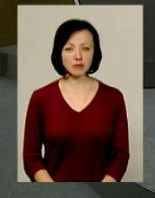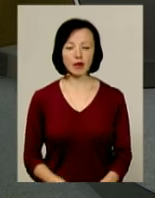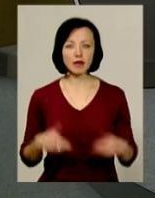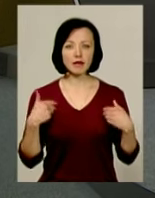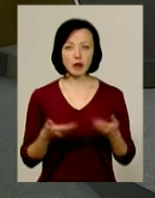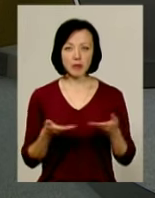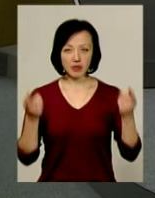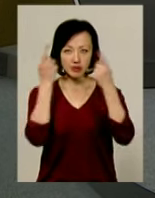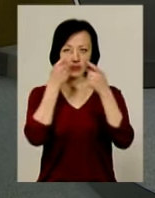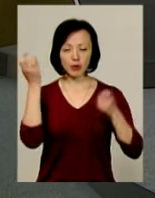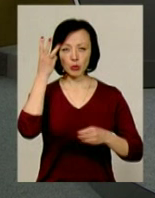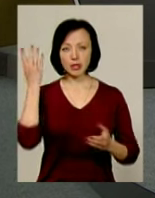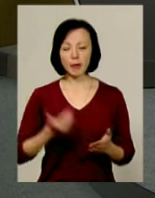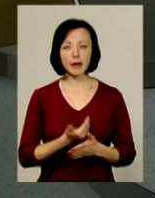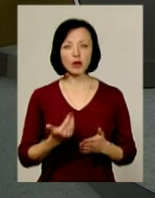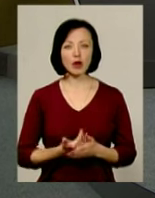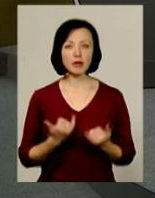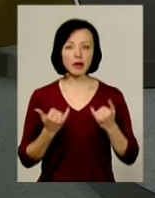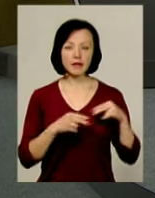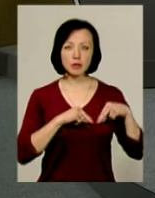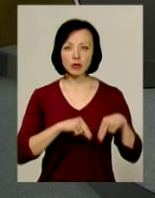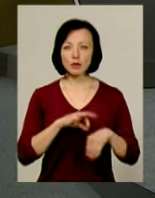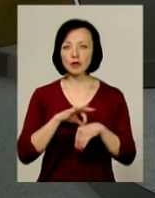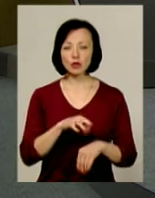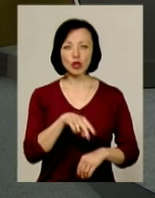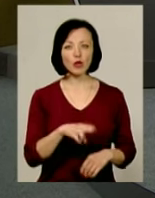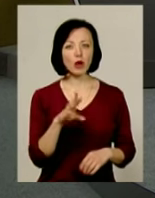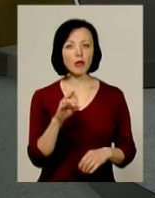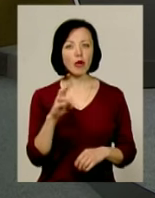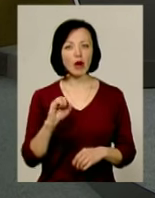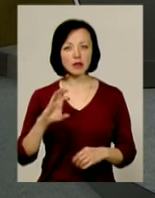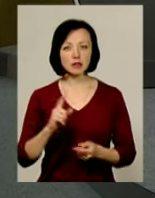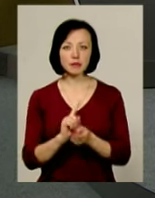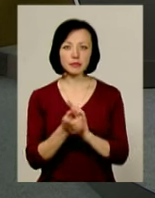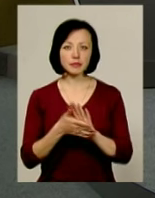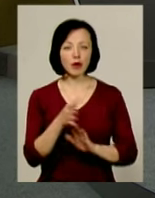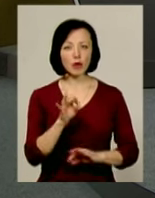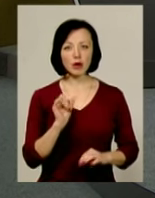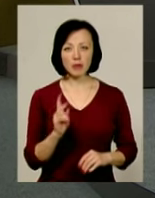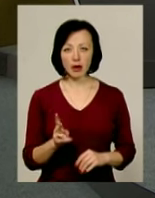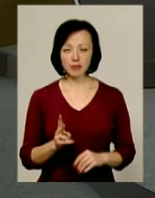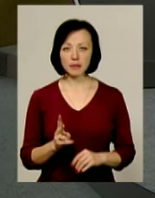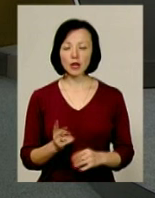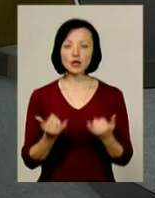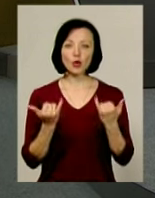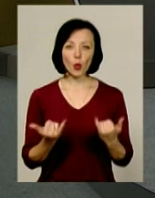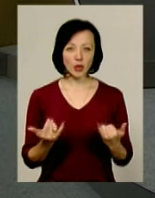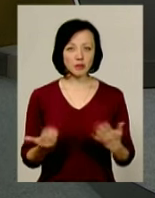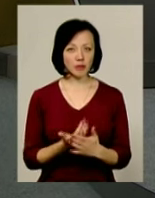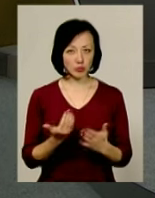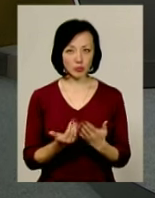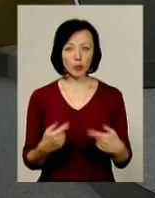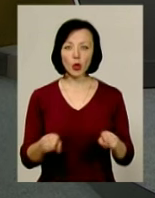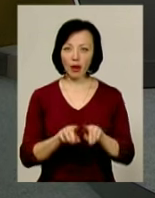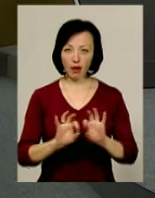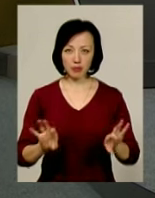Вітаємо вас в ефірі Подільська панорама. У студії для вас працюють Людмила Покис та із сурдоперекладом Ольга Рибак. У сьогоднішній Подільській